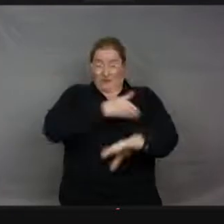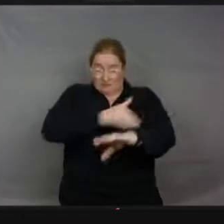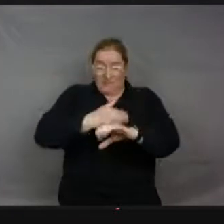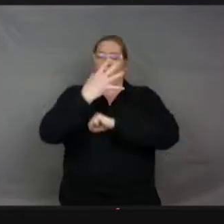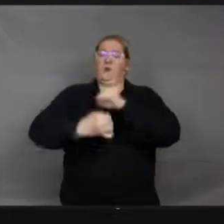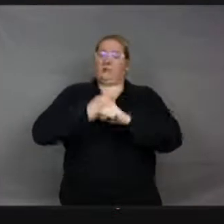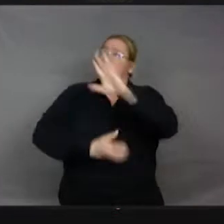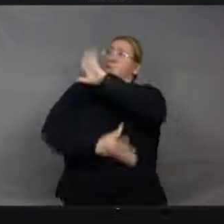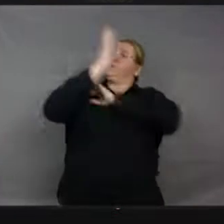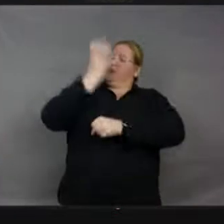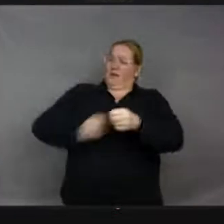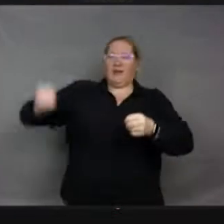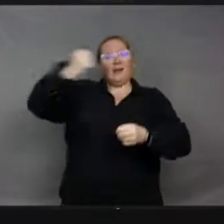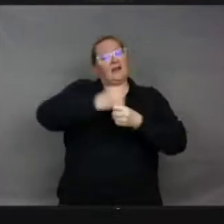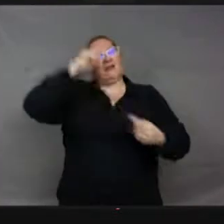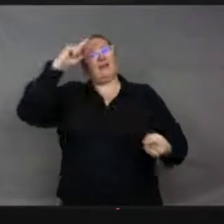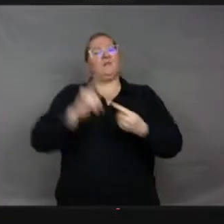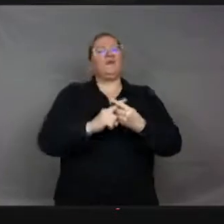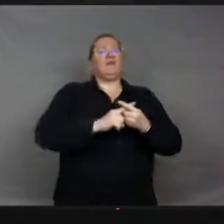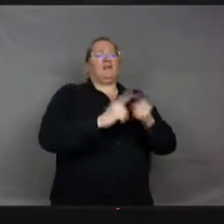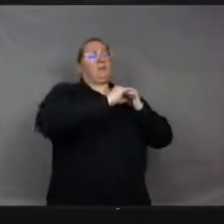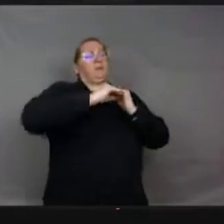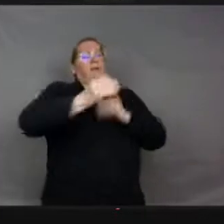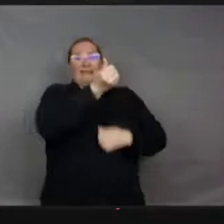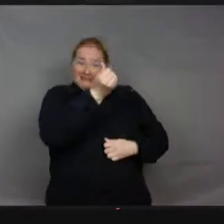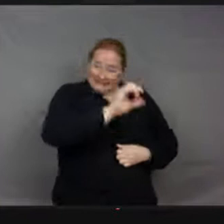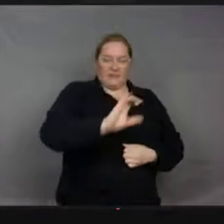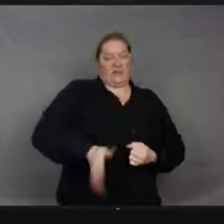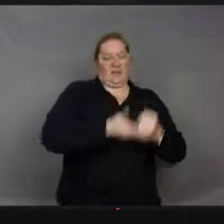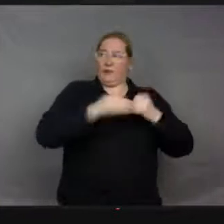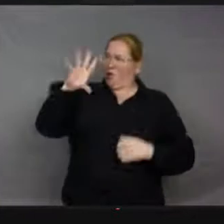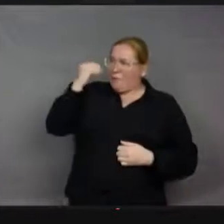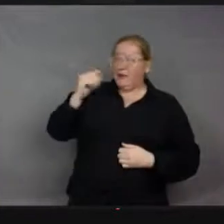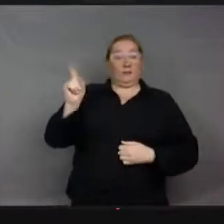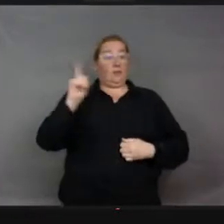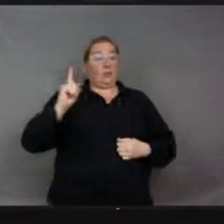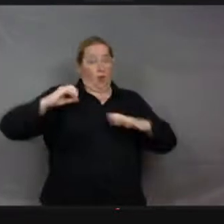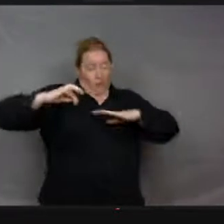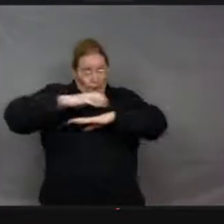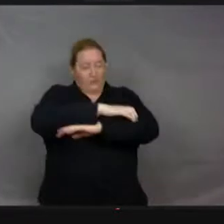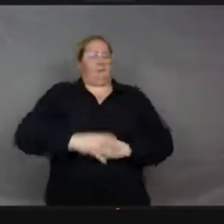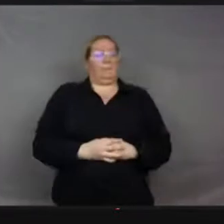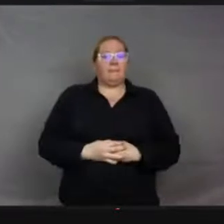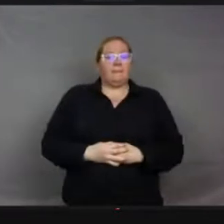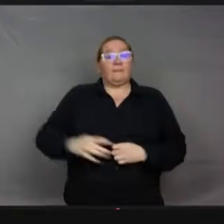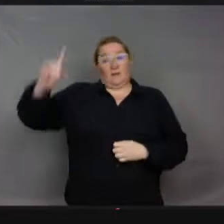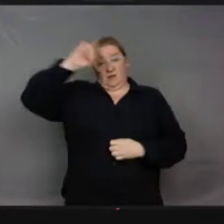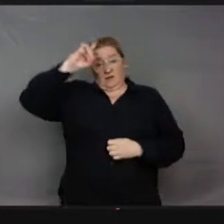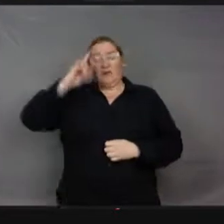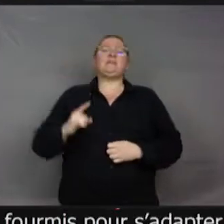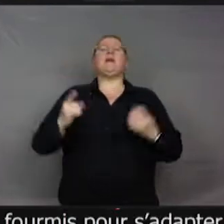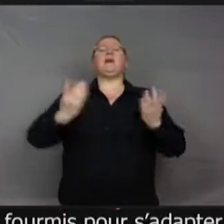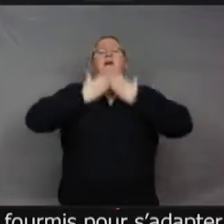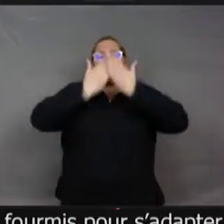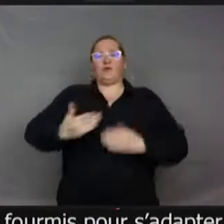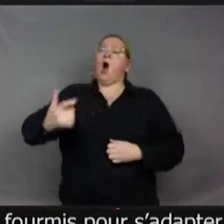cautionnez ça ?'avais lu ça. Chez les humains, vous voulez dire ? Non, non, chez les fourmis. Elles s'étaient adaptées à la sécheresse, c'était une étude anglaise en En tout cas, c des